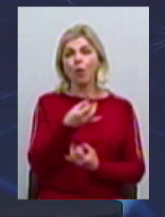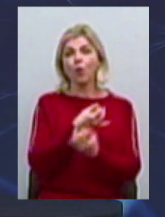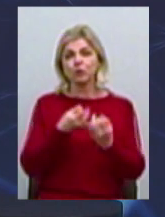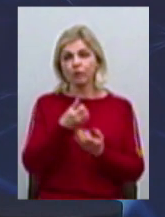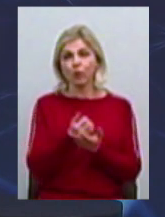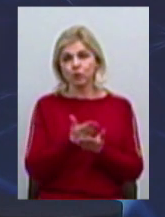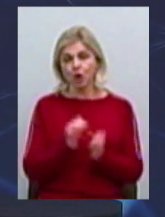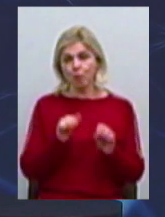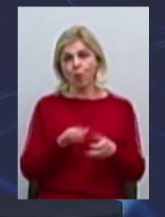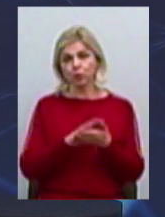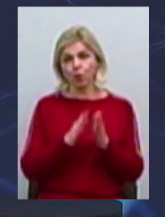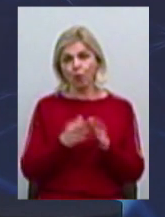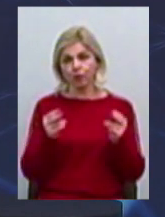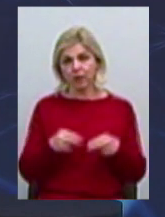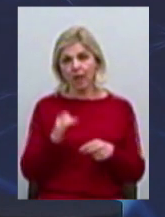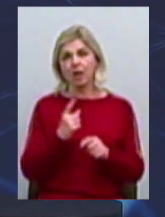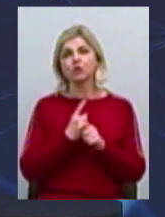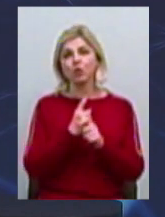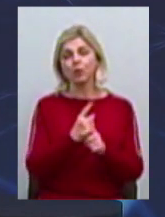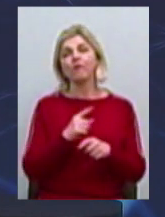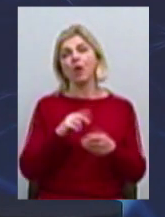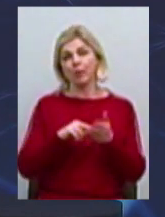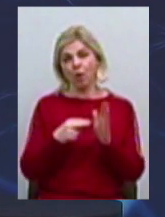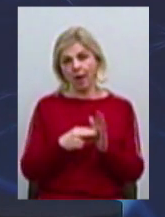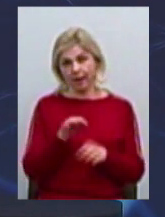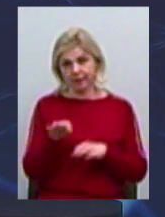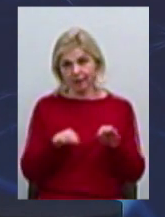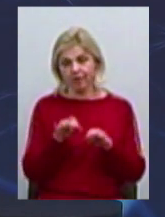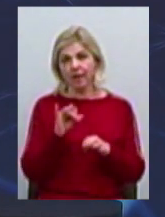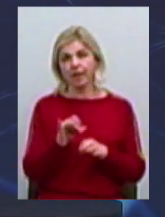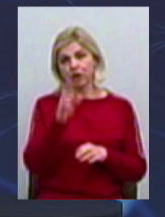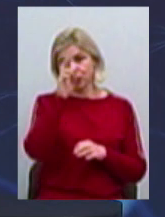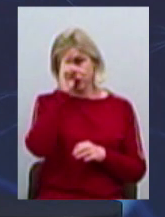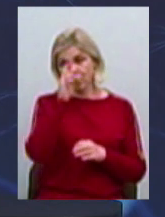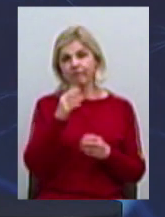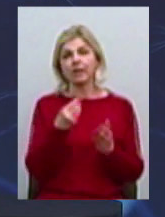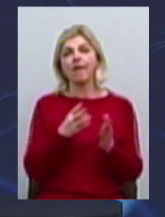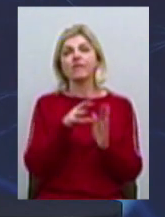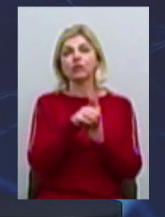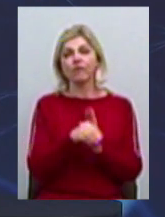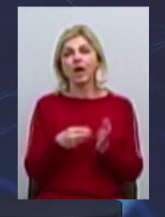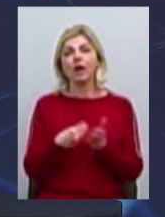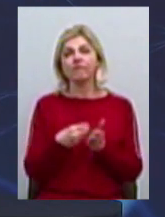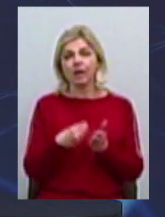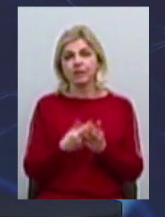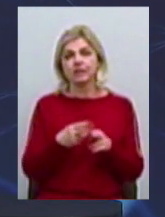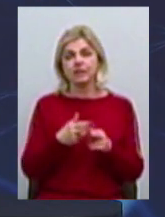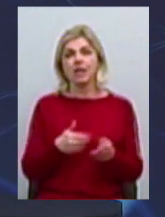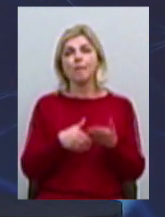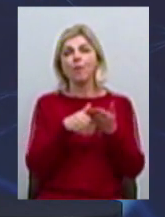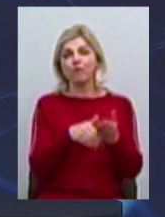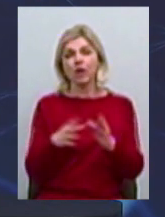заключити договір, а також на супровід проєктів. І також Державна інноваційна фінансово-кредитна установа – це є платформа